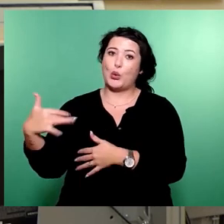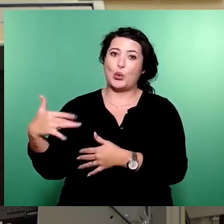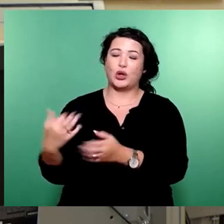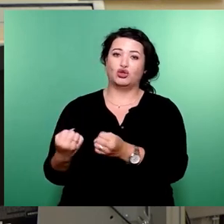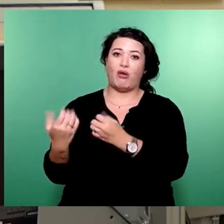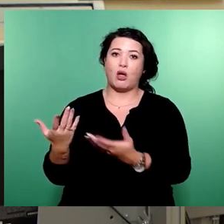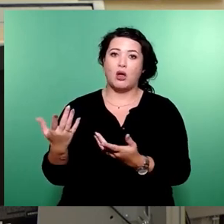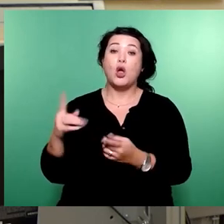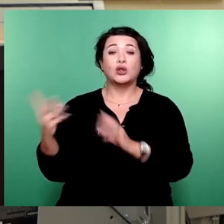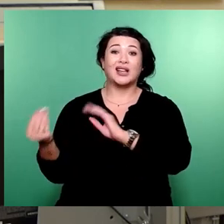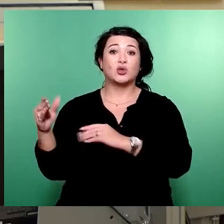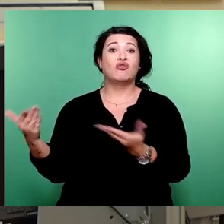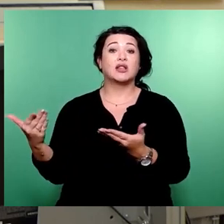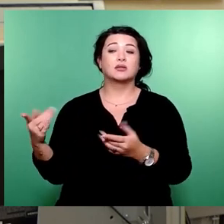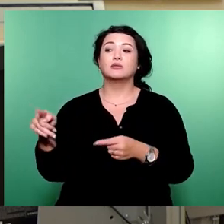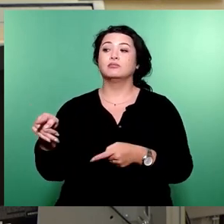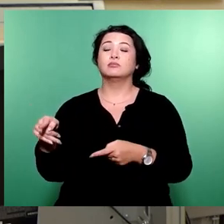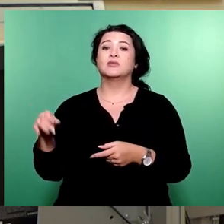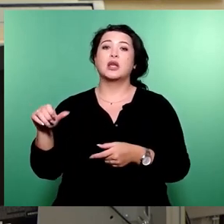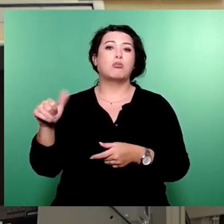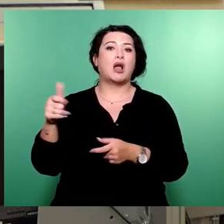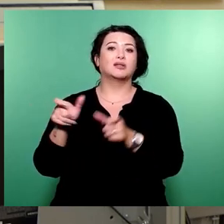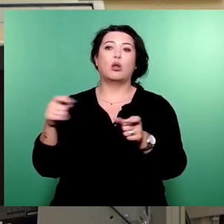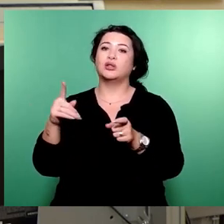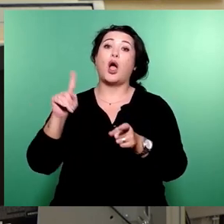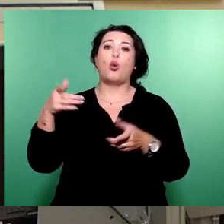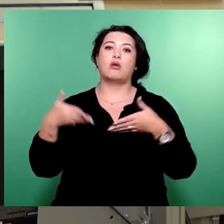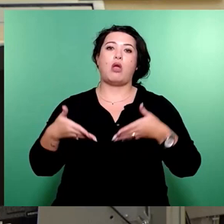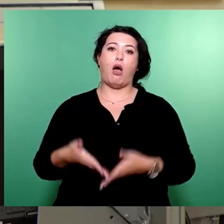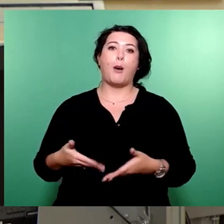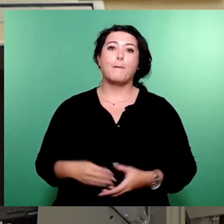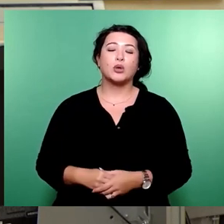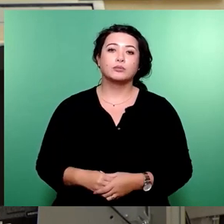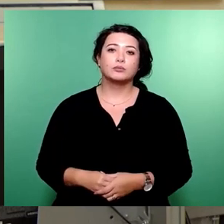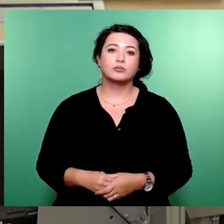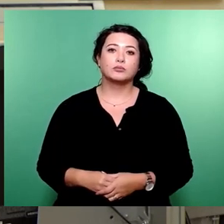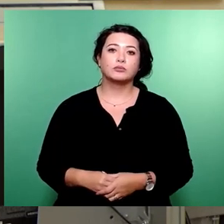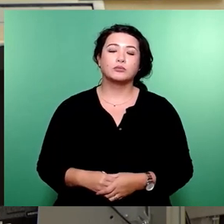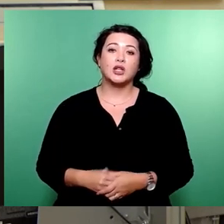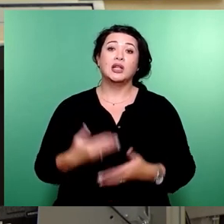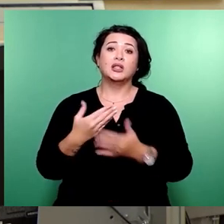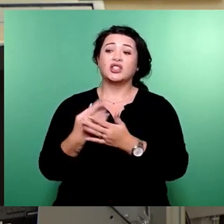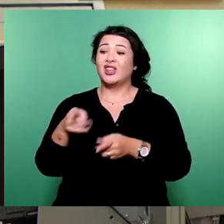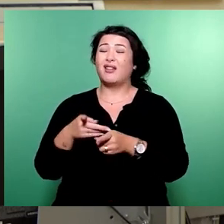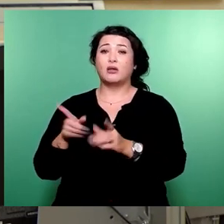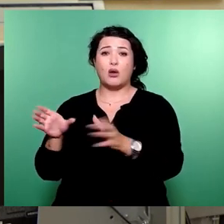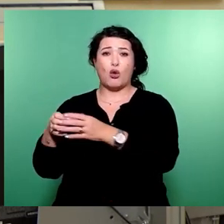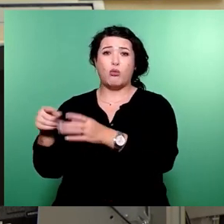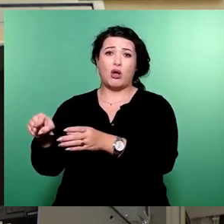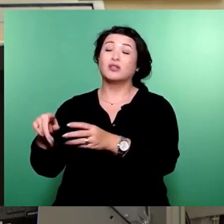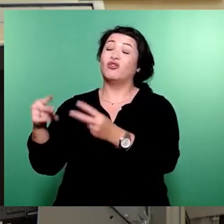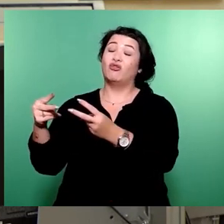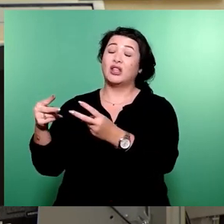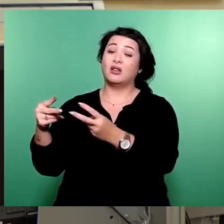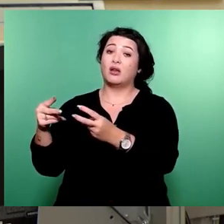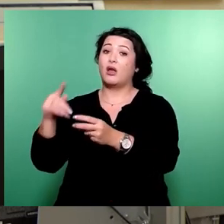dass ein großer Teil von ihnen von Armut betroffen ist. Daher ist es gerade für diese Zielgruppe ganz besonders wichtig, wenn sie eben